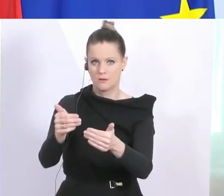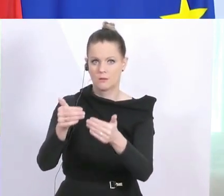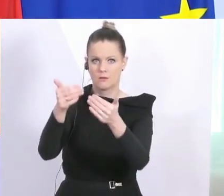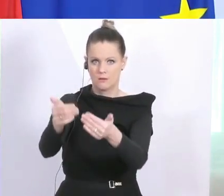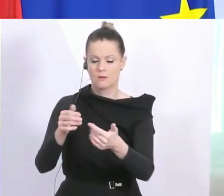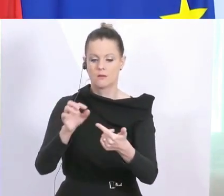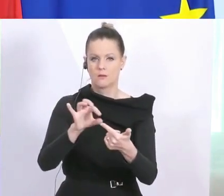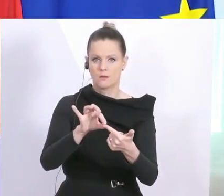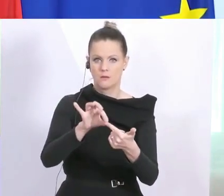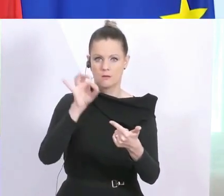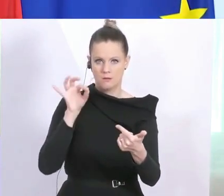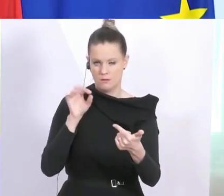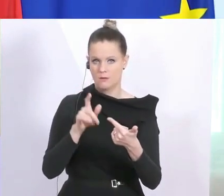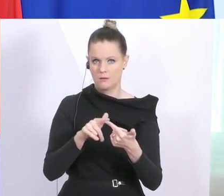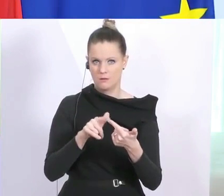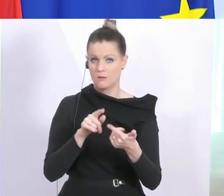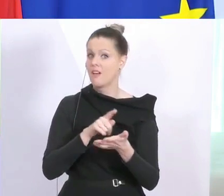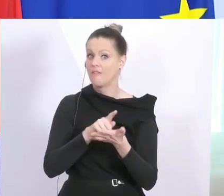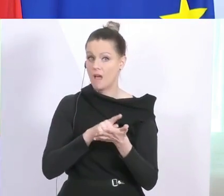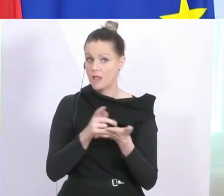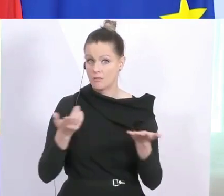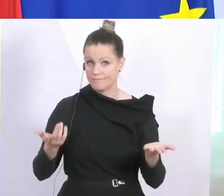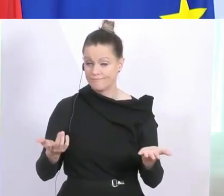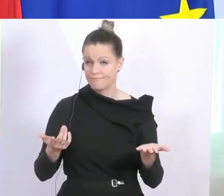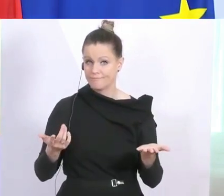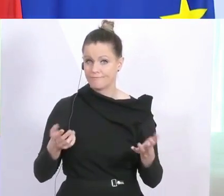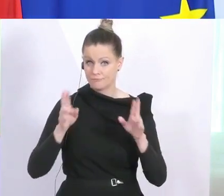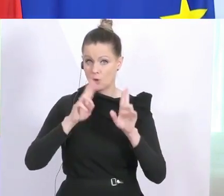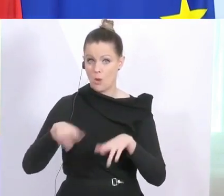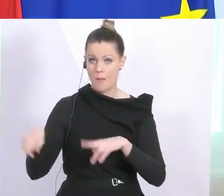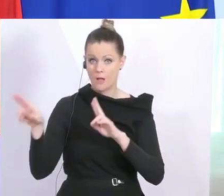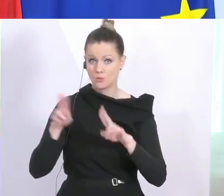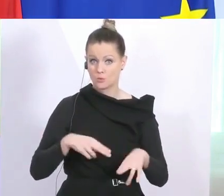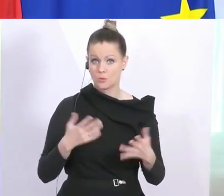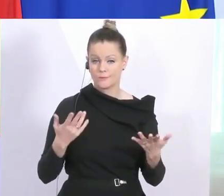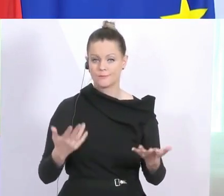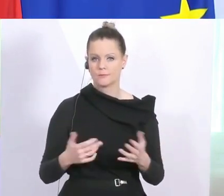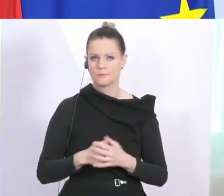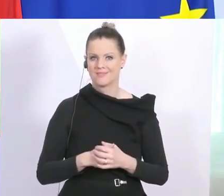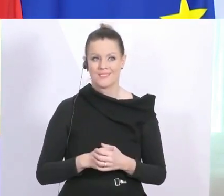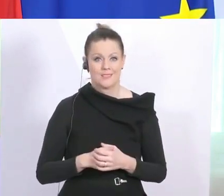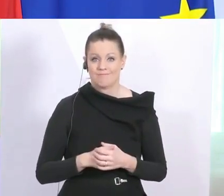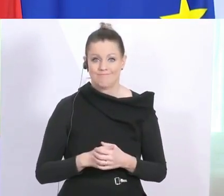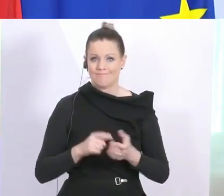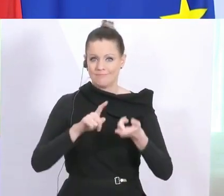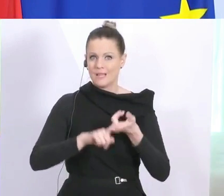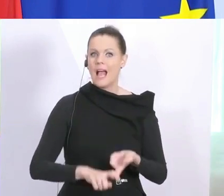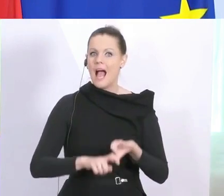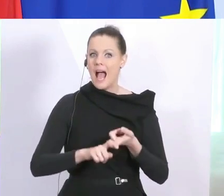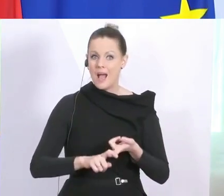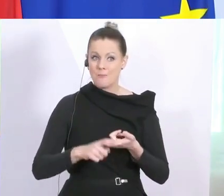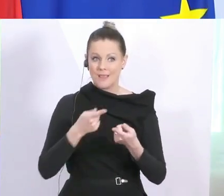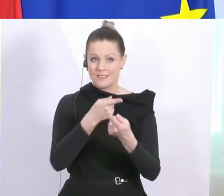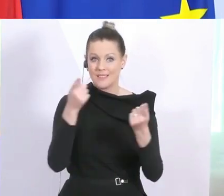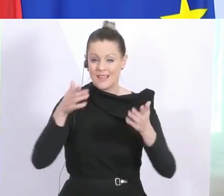mich zur zweiten Frage, wann ist mit so etwas wie Normalität zu rechnen, das hängt sehr stark von